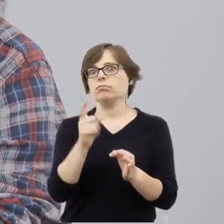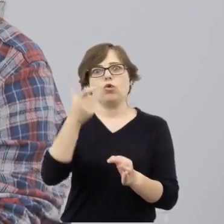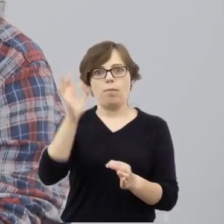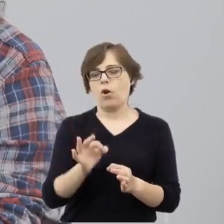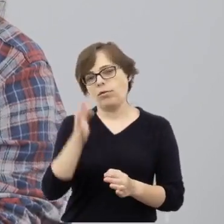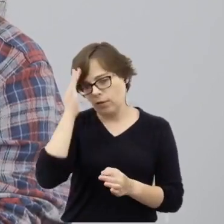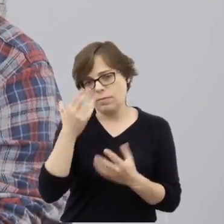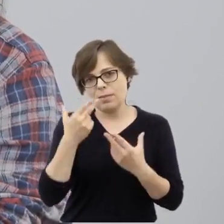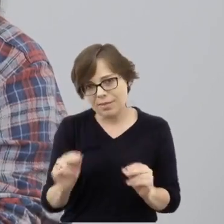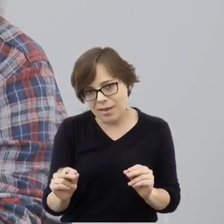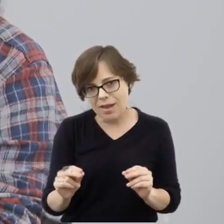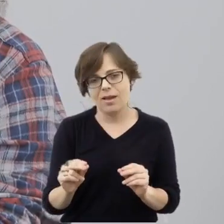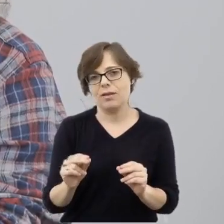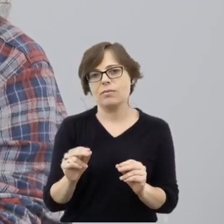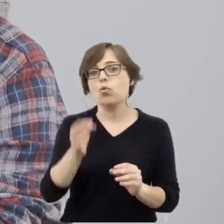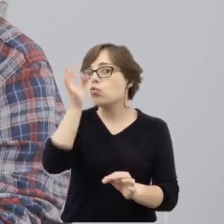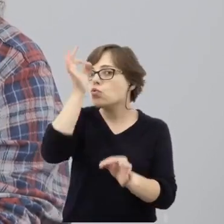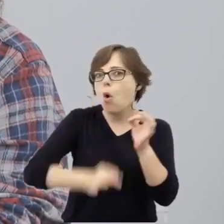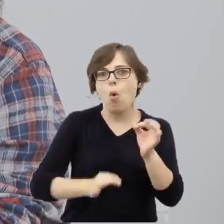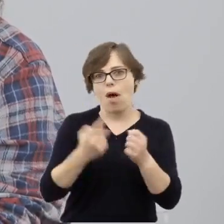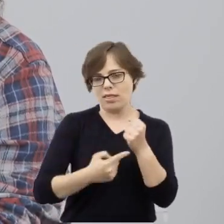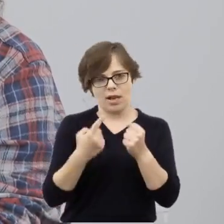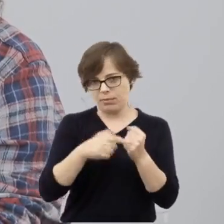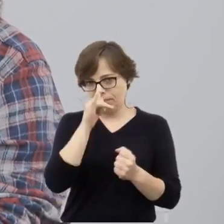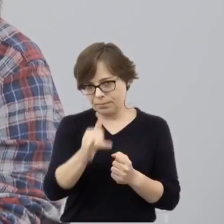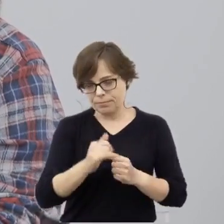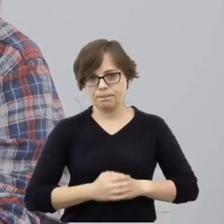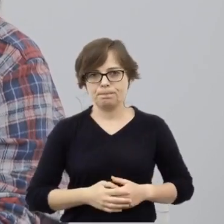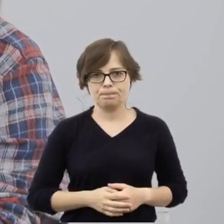bardzo dokładnych liczb.